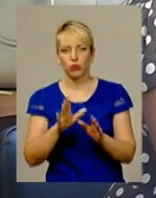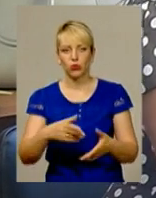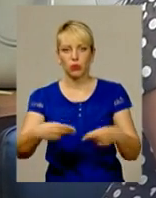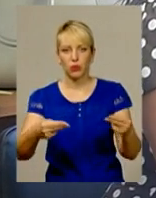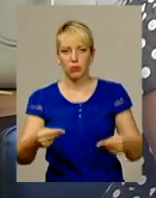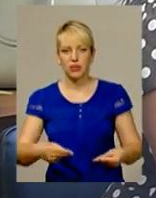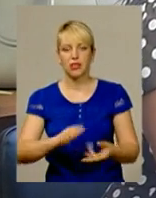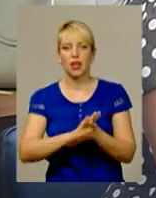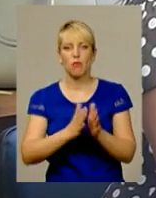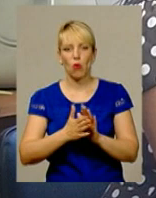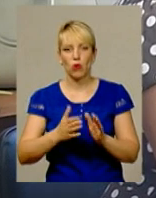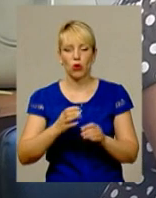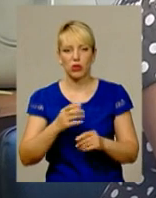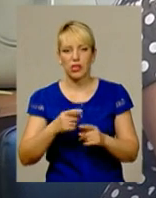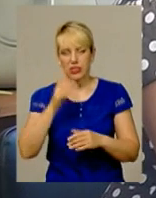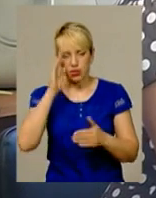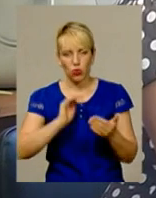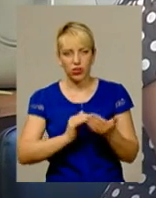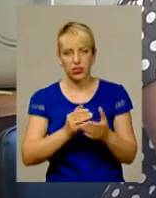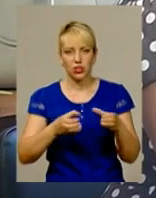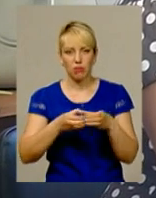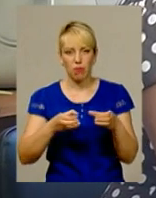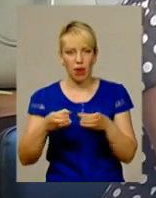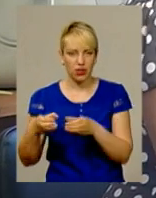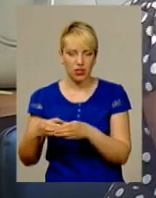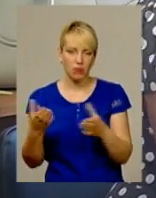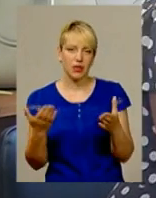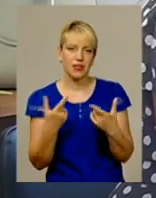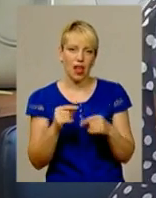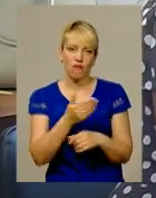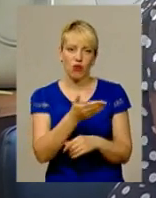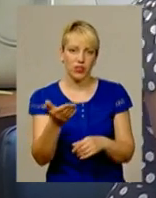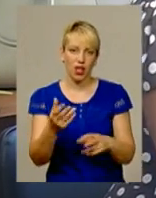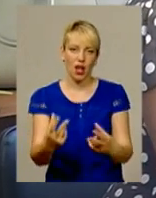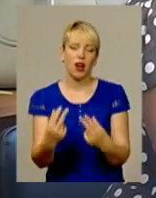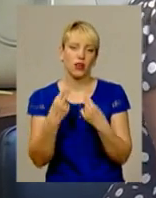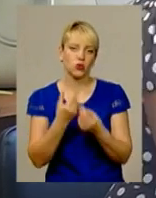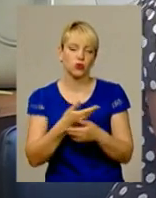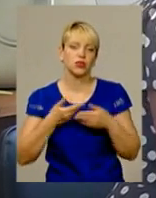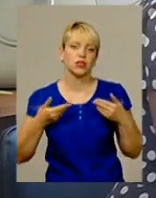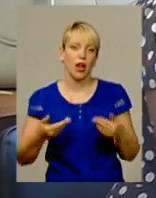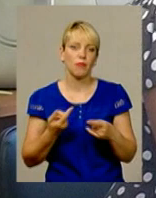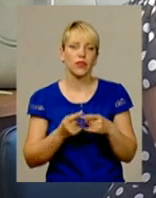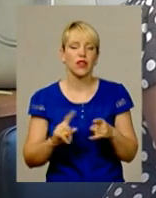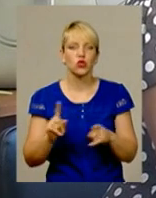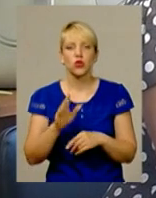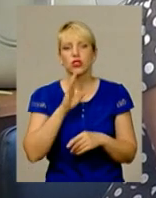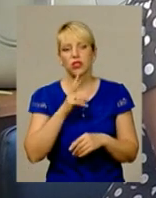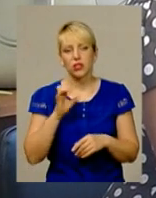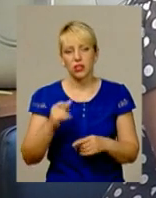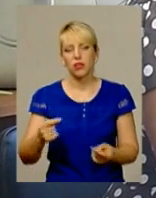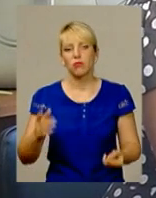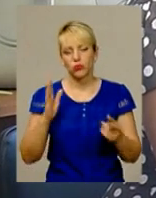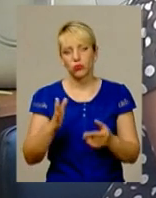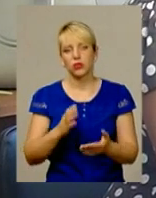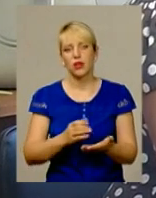меморандум з політичними партіями, де вони, думаю, гарантують нам те, що жінки належним чином